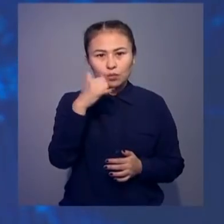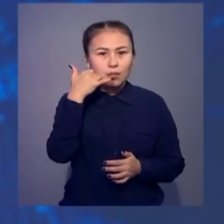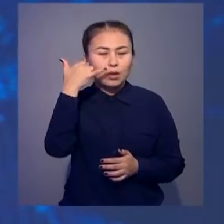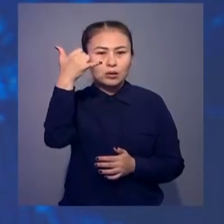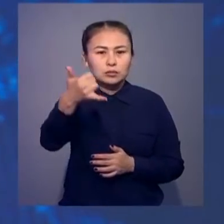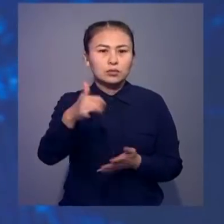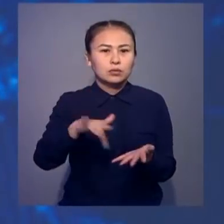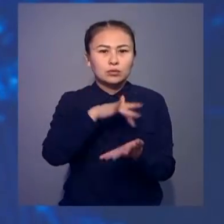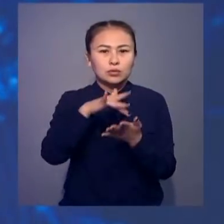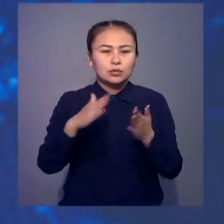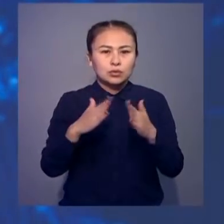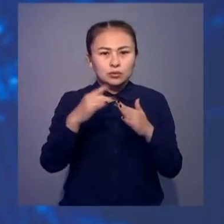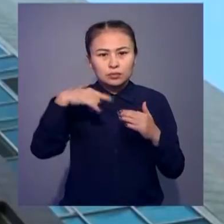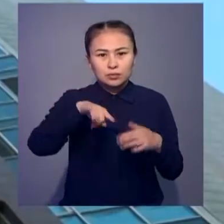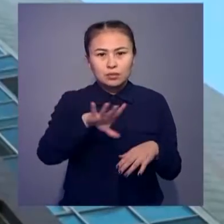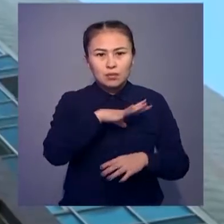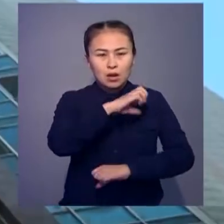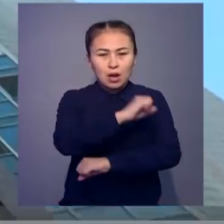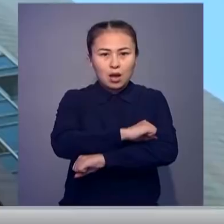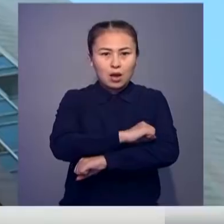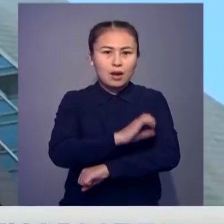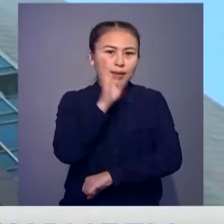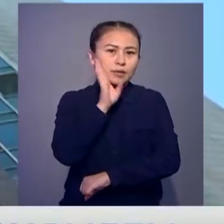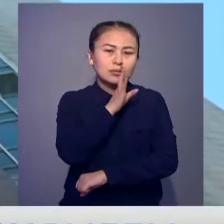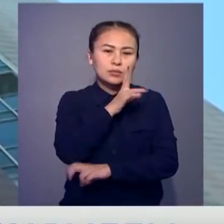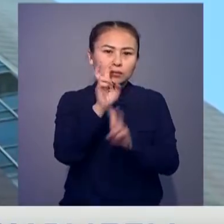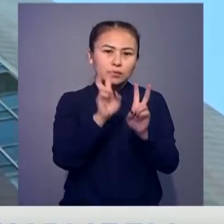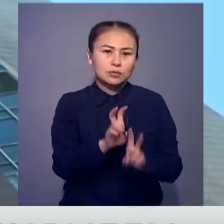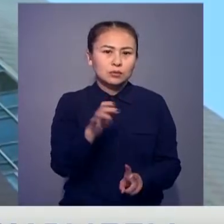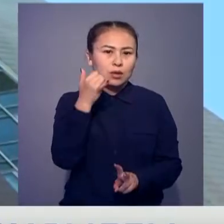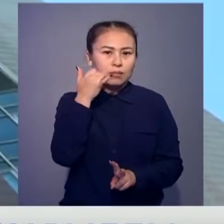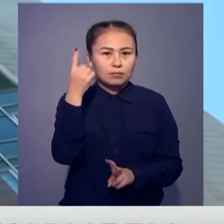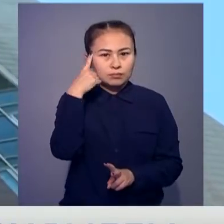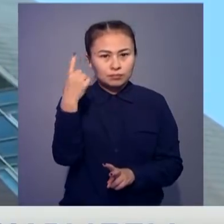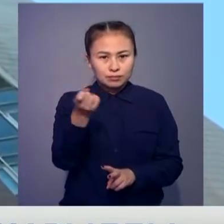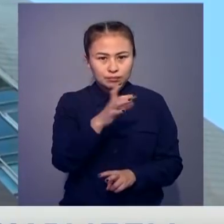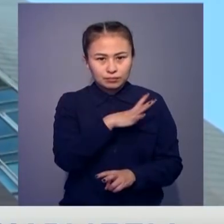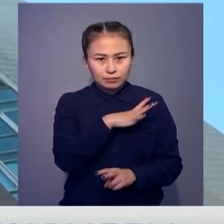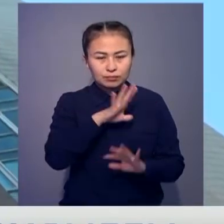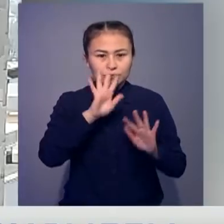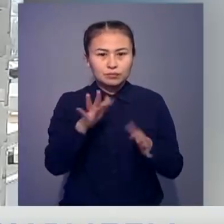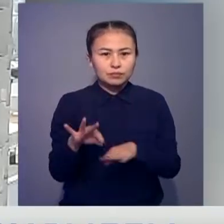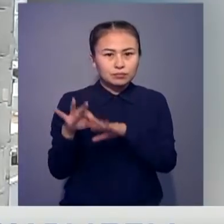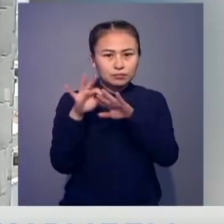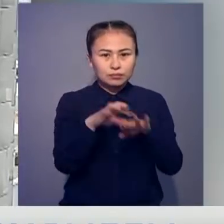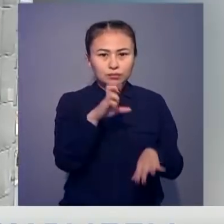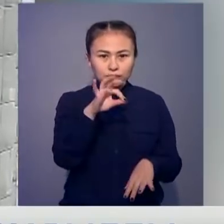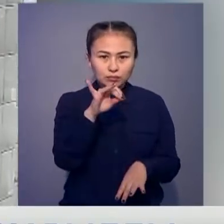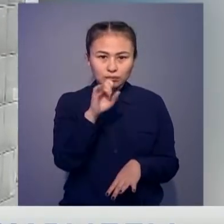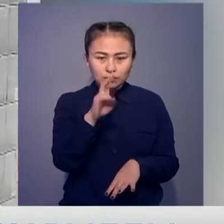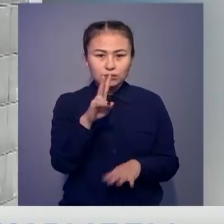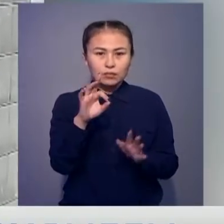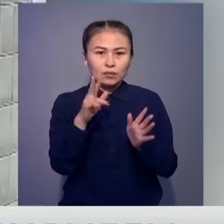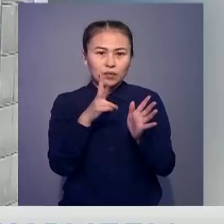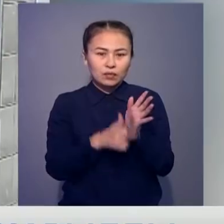нөміріне қаладағы тұрғыны кешендерінің бірінің балконда әйелі отырдеген суыт қабар түседі. Айтылған мекен жайға дереу бұраң